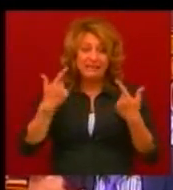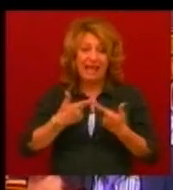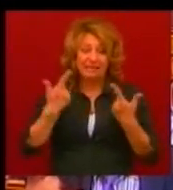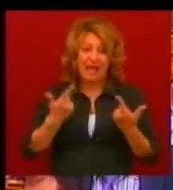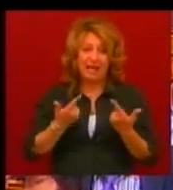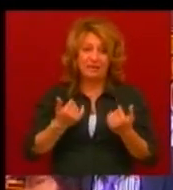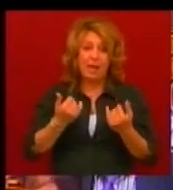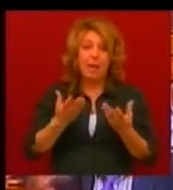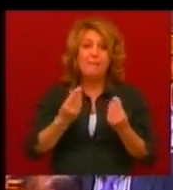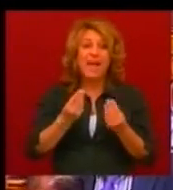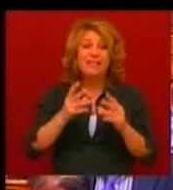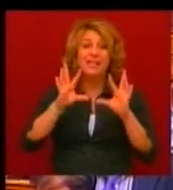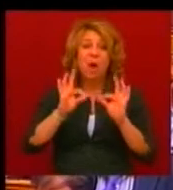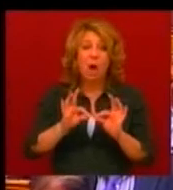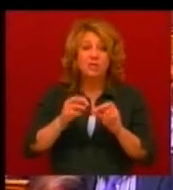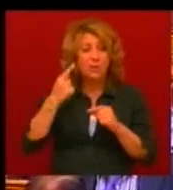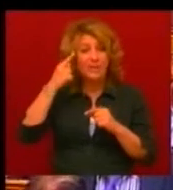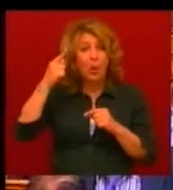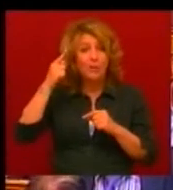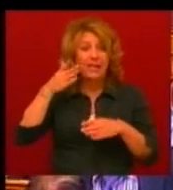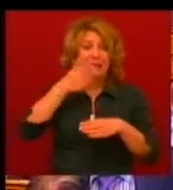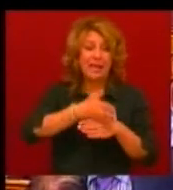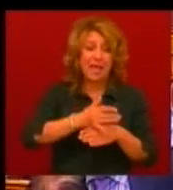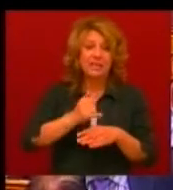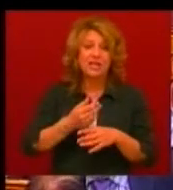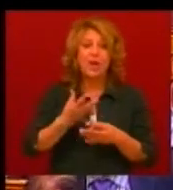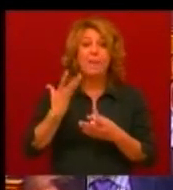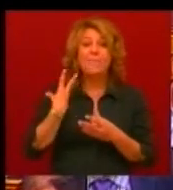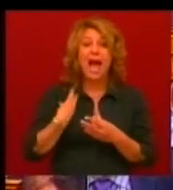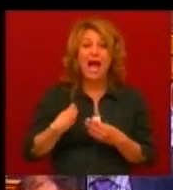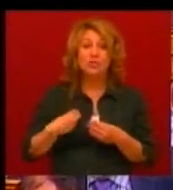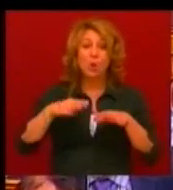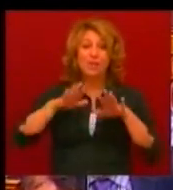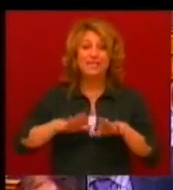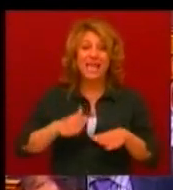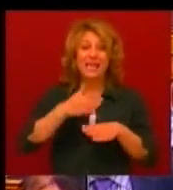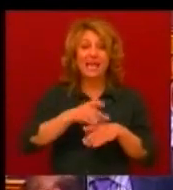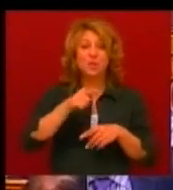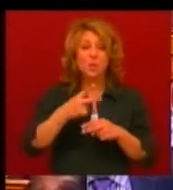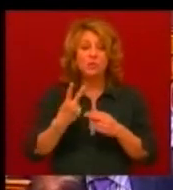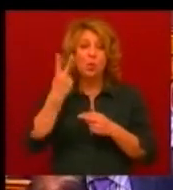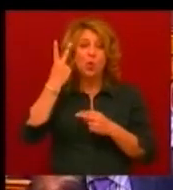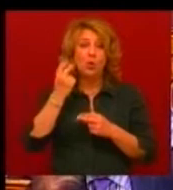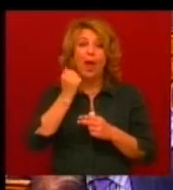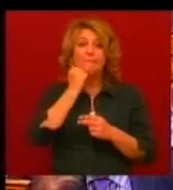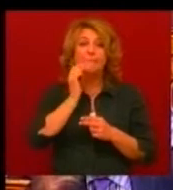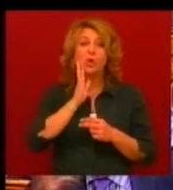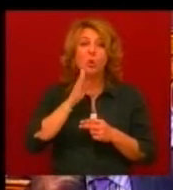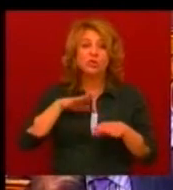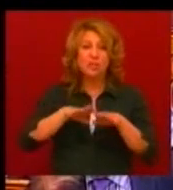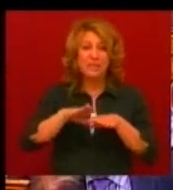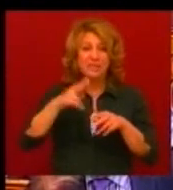Meddig ragaszkodik ötleteihez és bársonszékihez az ön főnöke, Matolcsi miniszter úr?